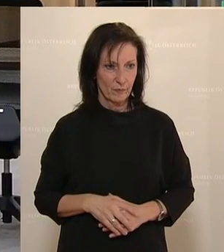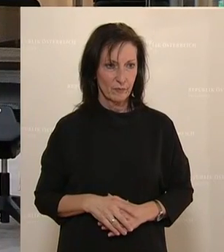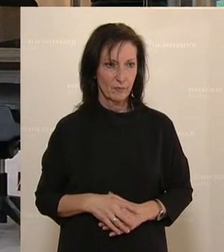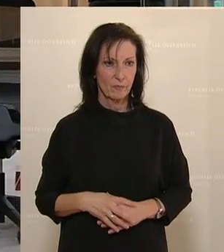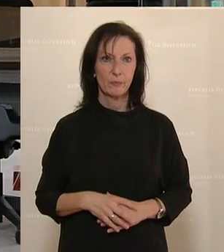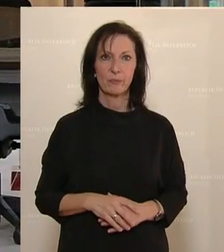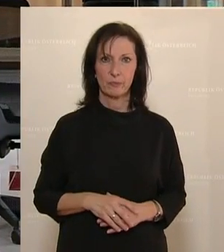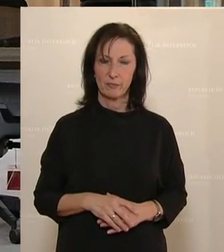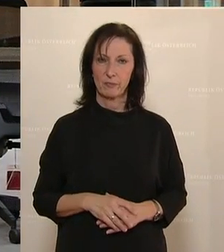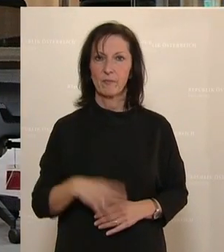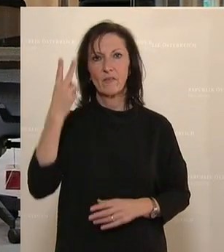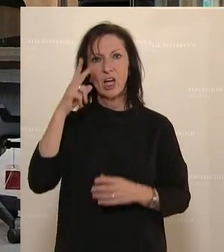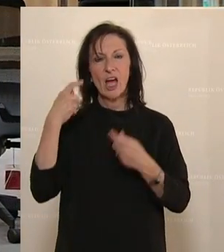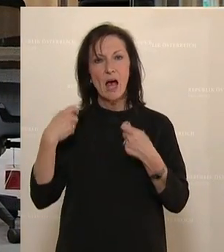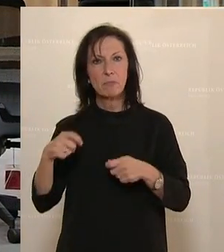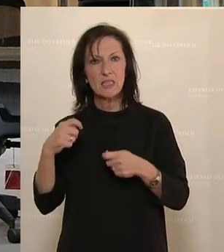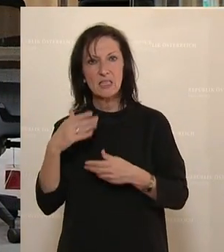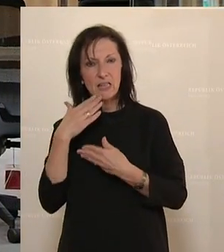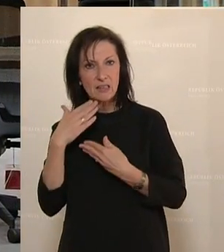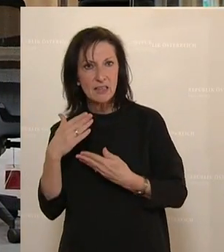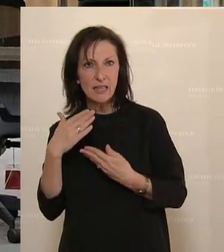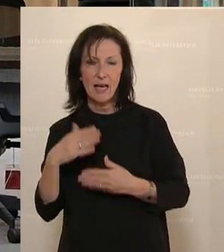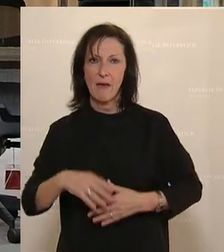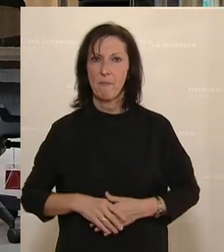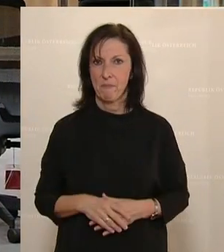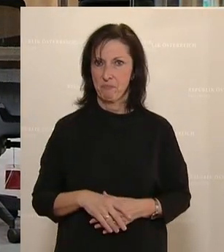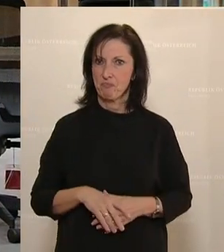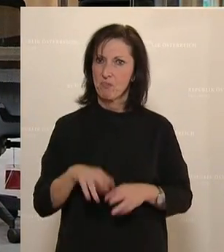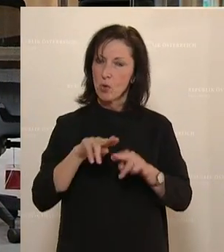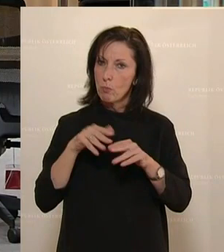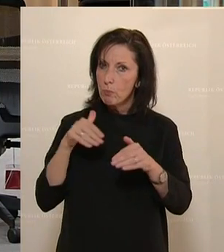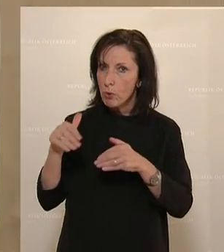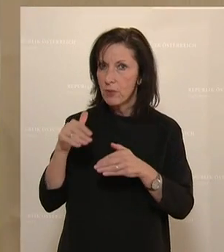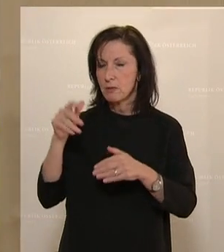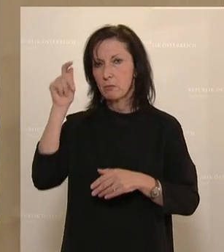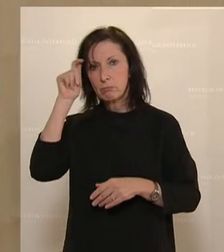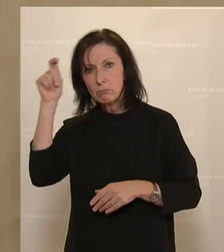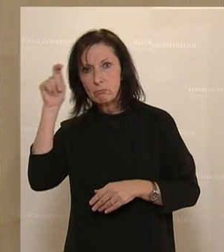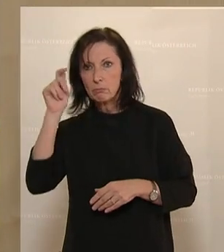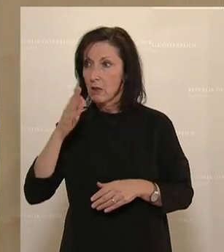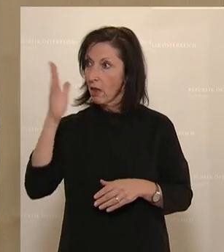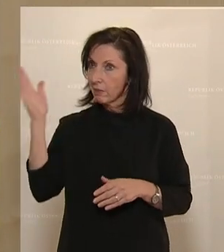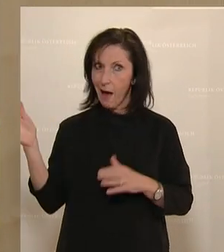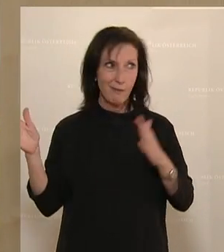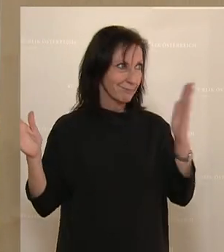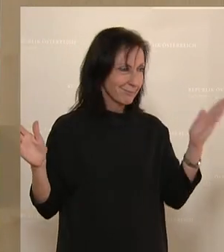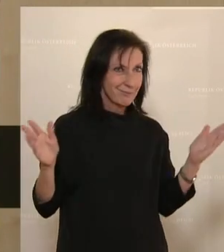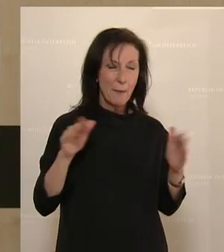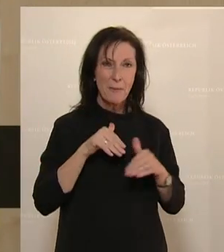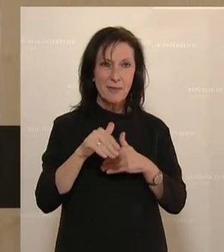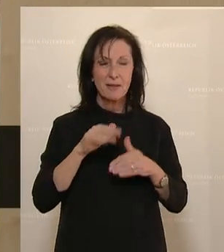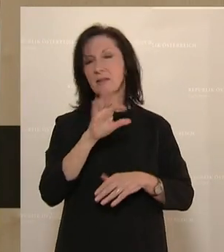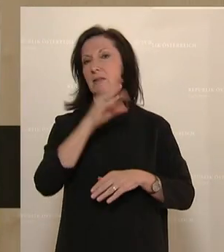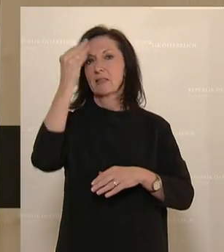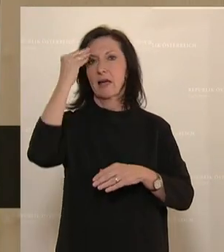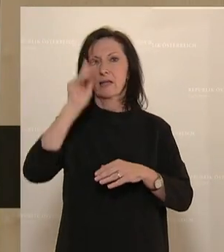Und die erste Rednerin kommt von der SPÖ. Es ist Verena Nussbaum. Zu meiner Linken und Rechten. Sehr geehrtes